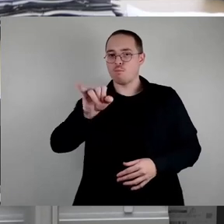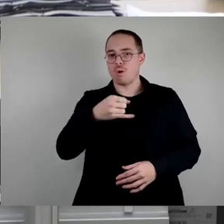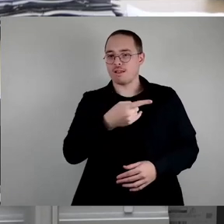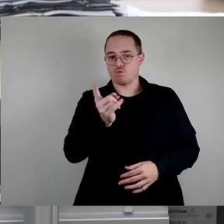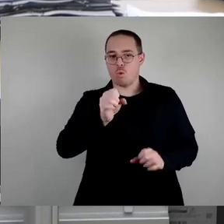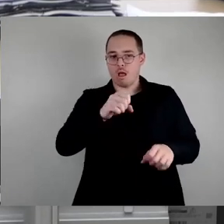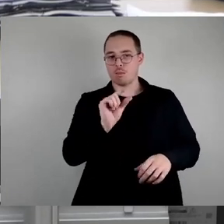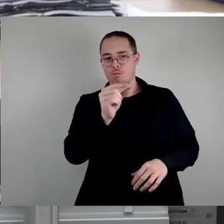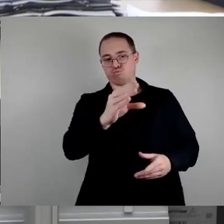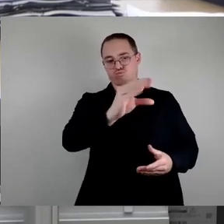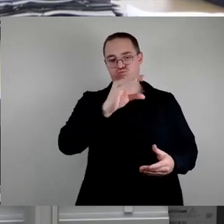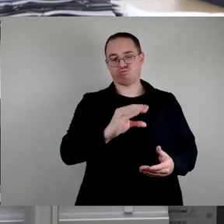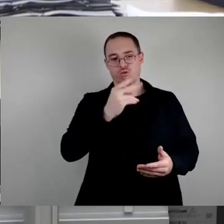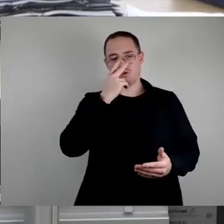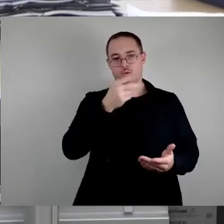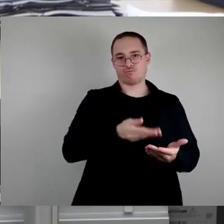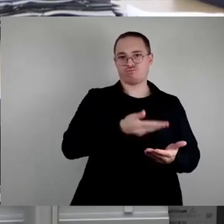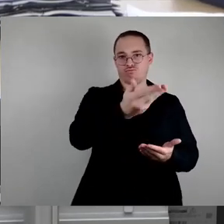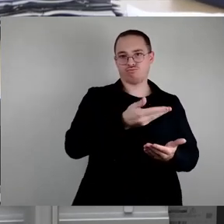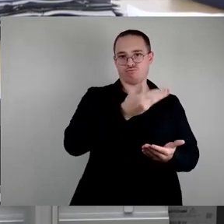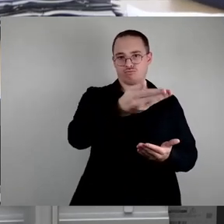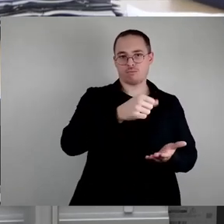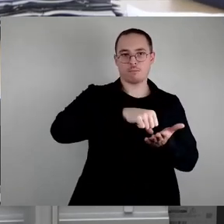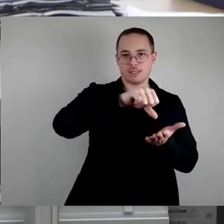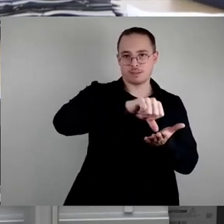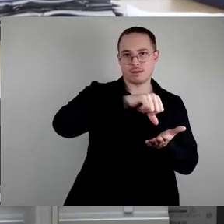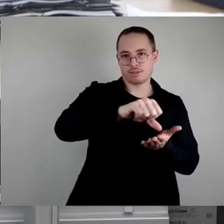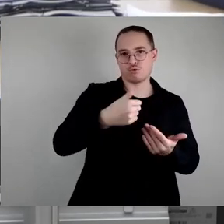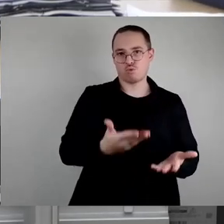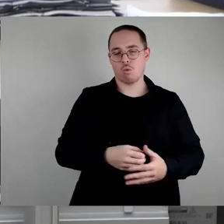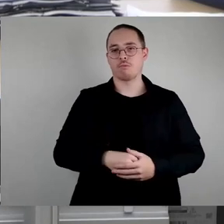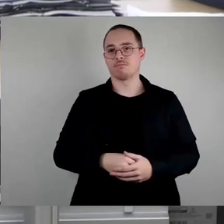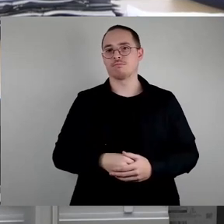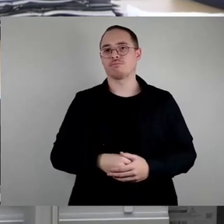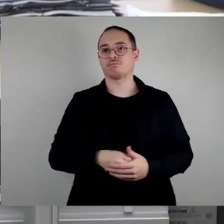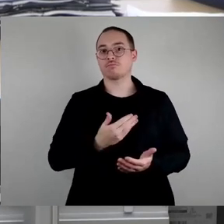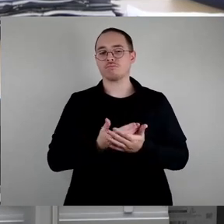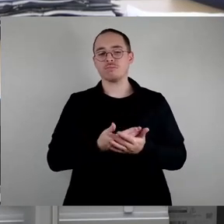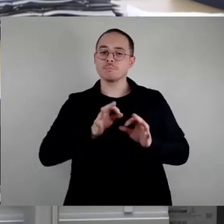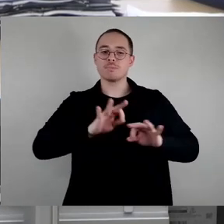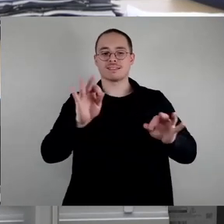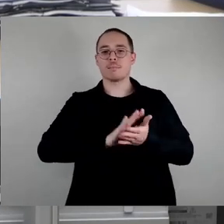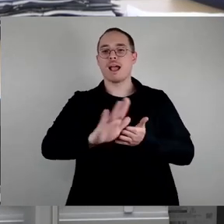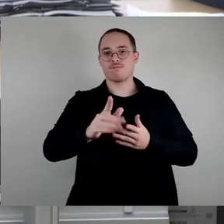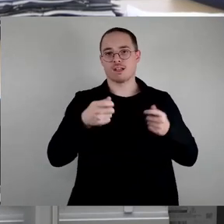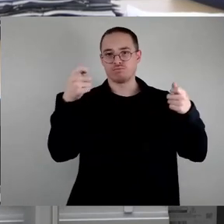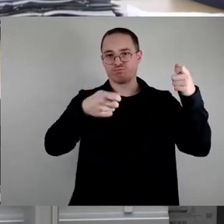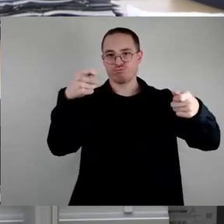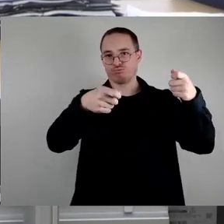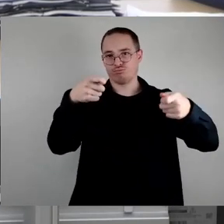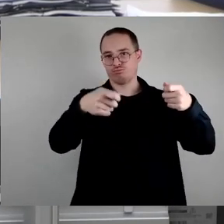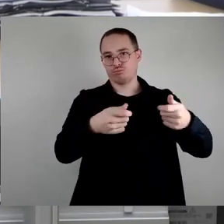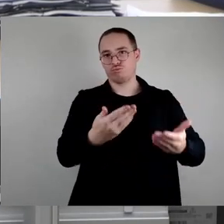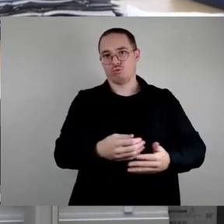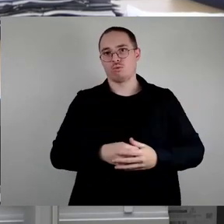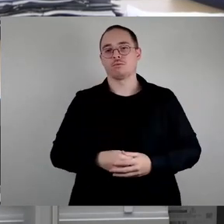auch immer zum Erfolg führen, können diese auch besser eigentlich teilweise bezuschusst werden. Und von daher müssen wir uns eher für